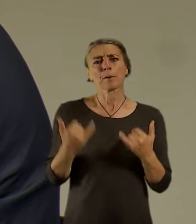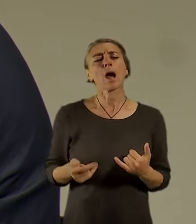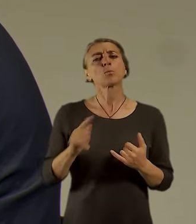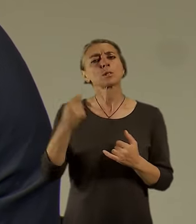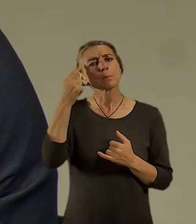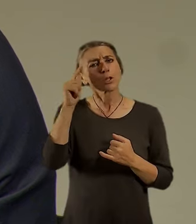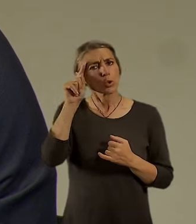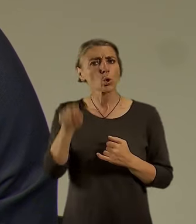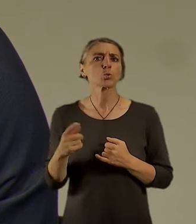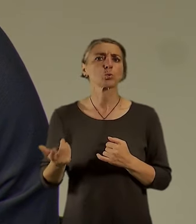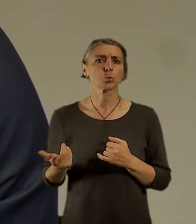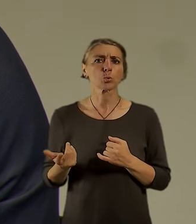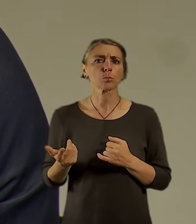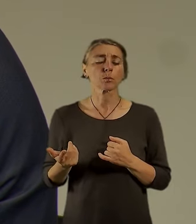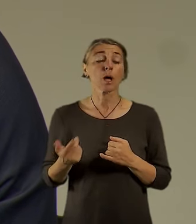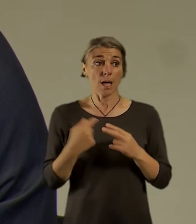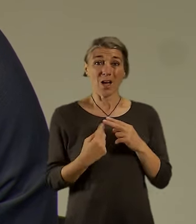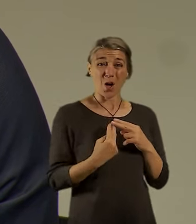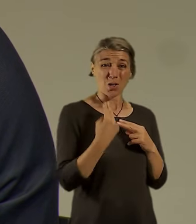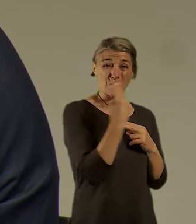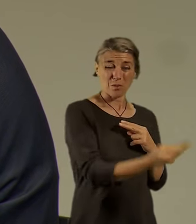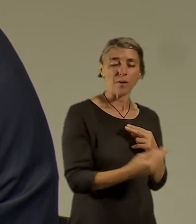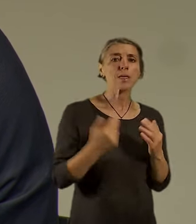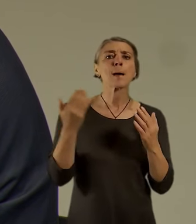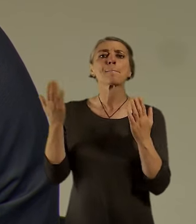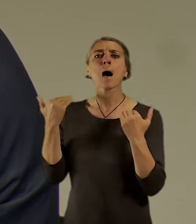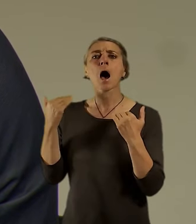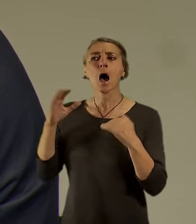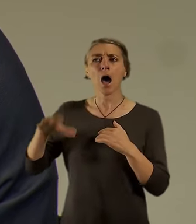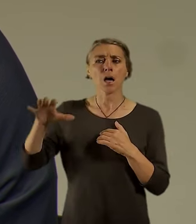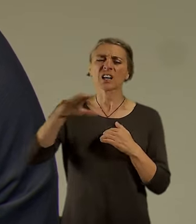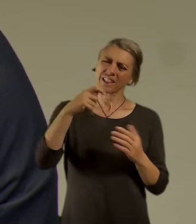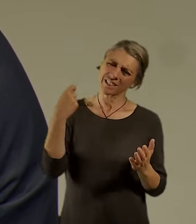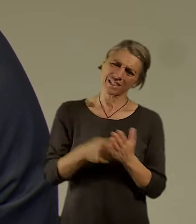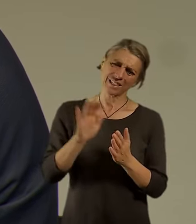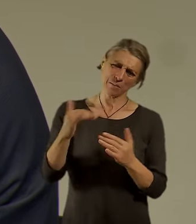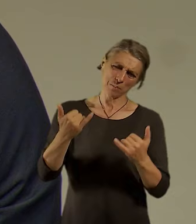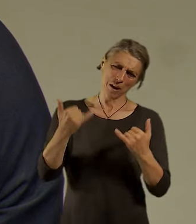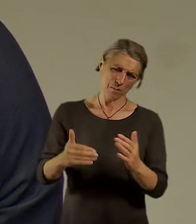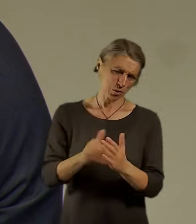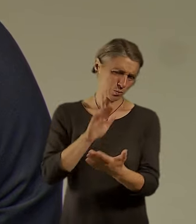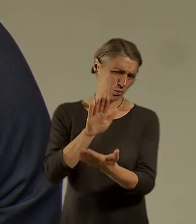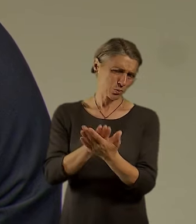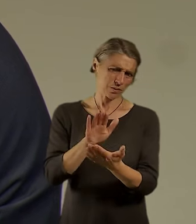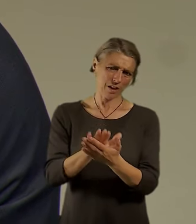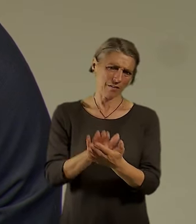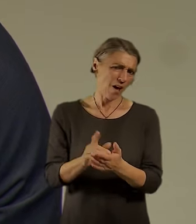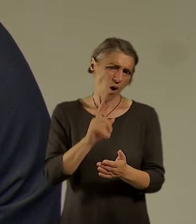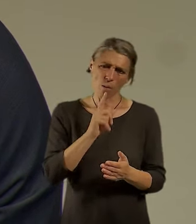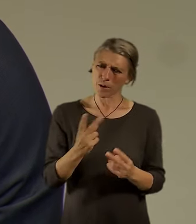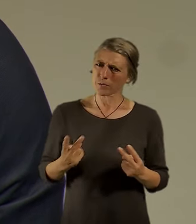jednoduchá odpověď. Ty zelené plochy jsou pro Prahu typický, jsou důležitý, je to obrovská hodnota.